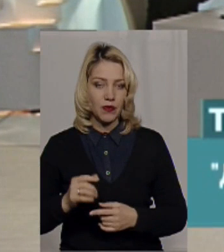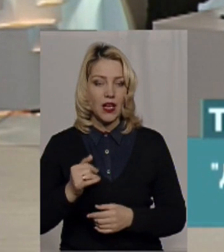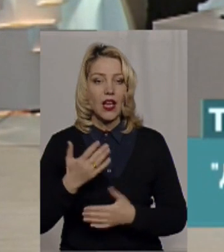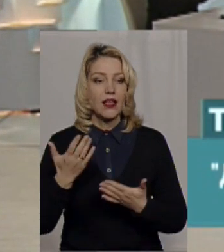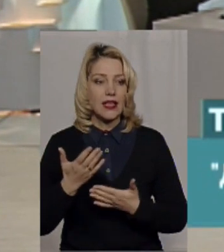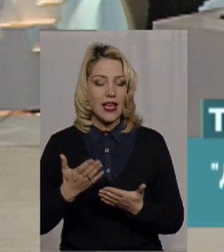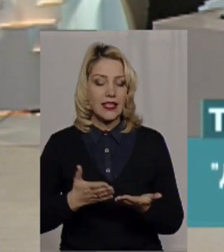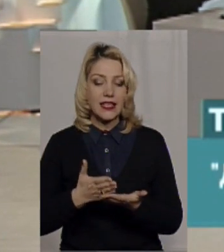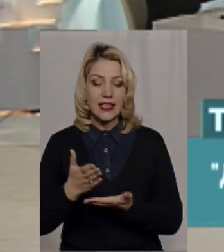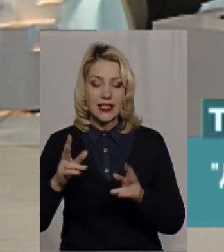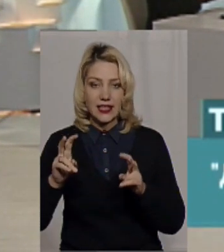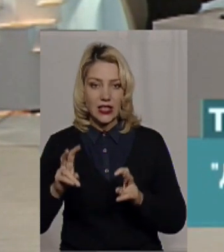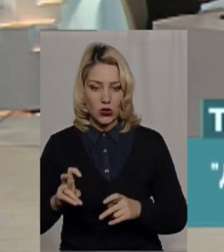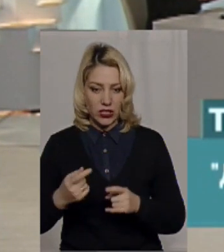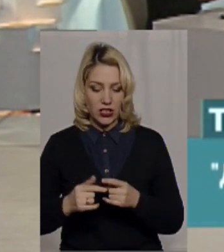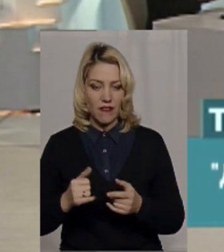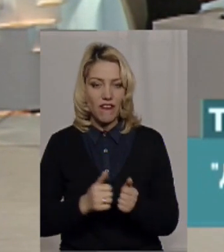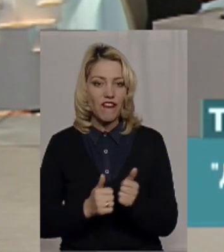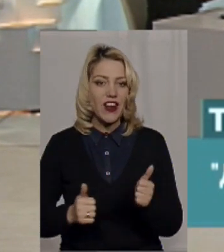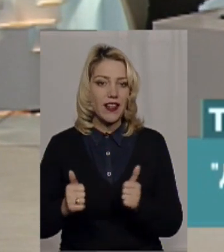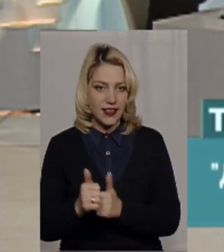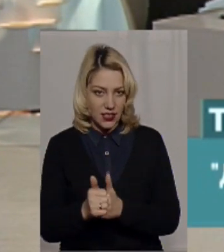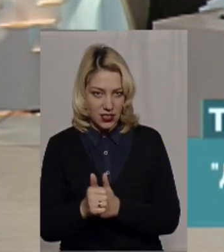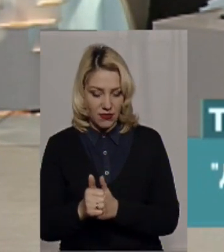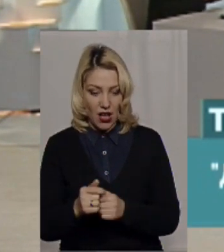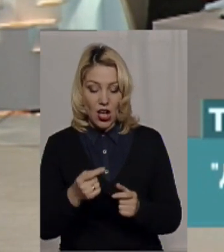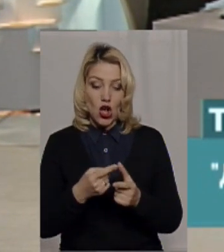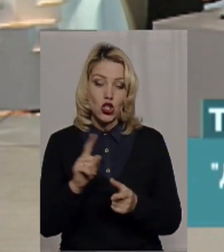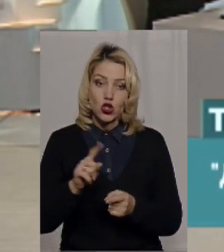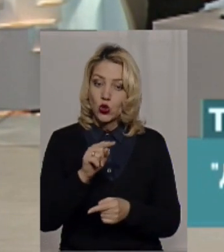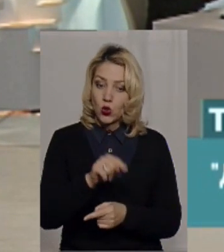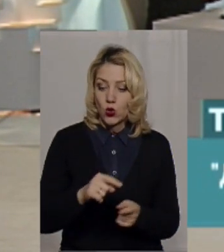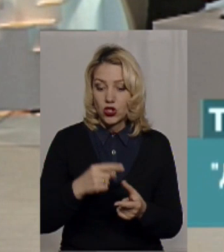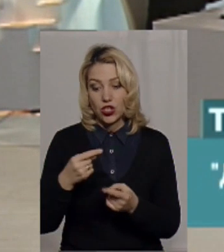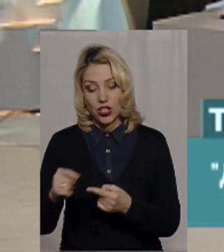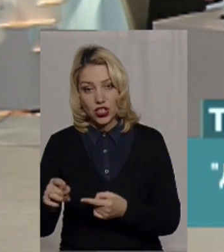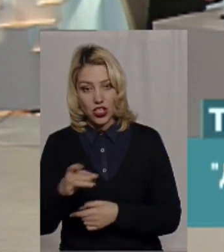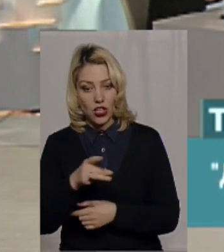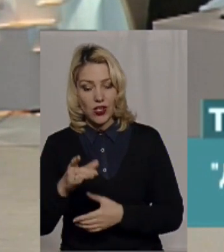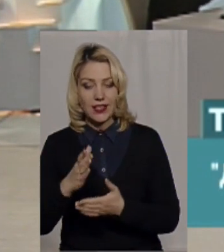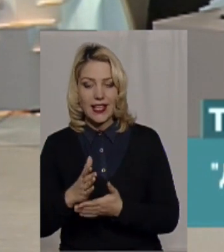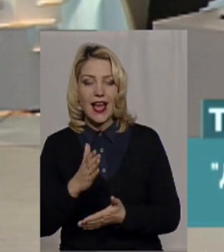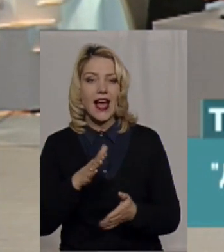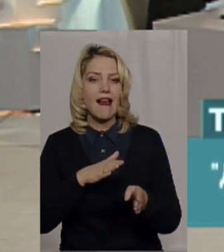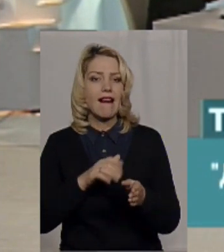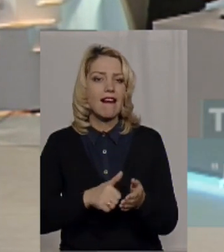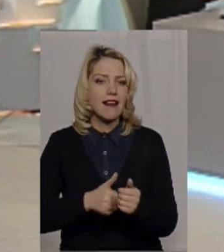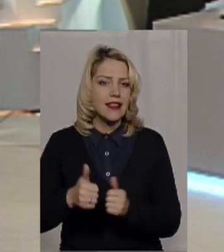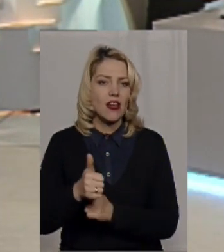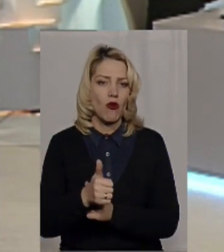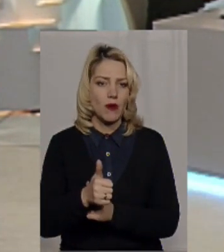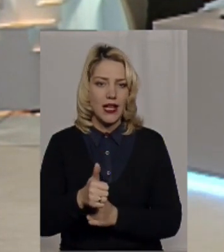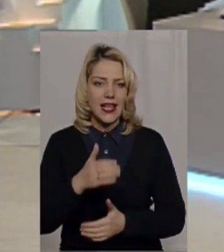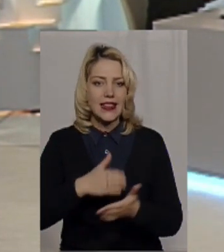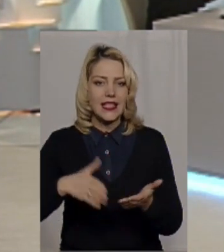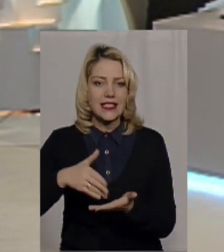які критерії взагалі визначення лідерства, що той чи інший регіон є лідером децентралізації? Що береться насамперед до